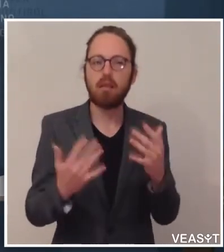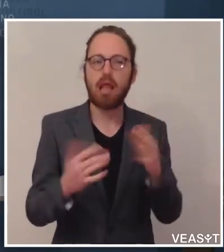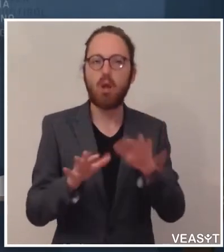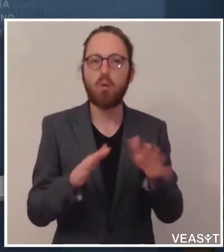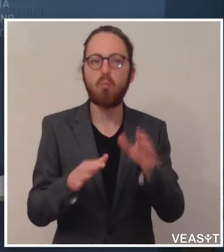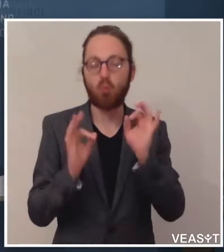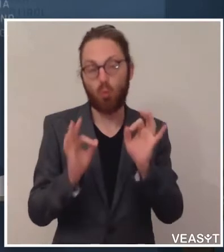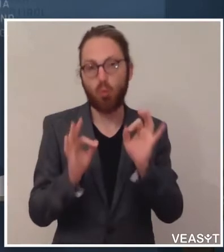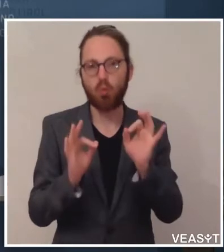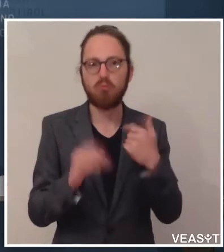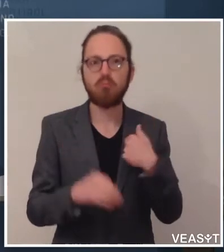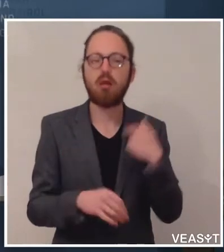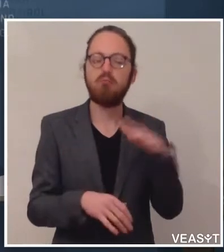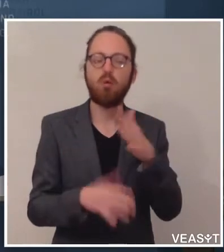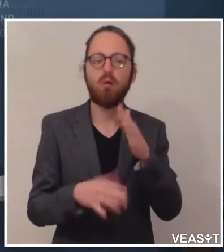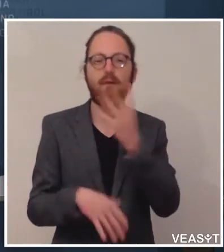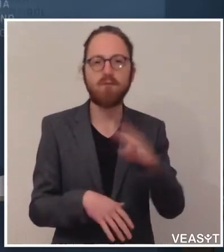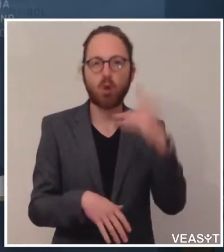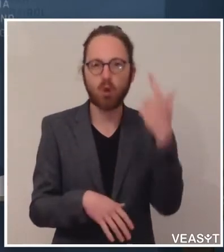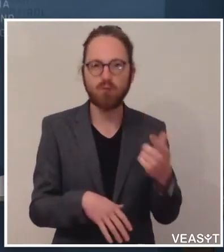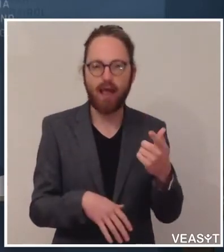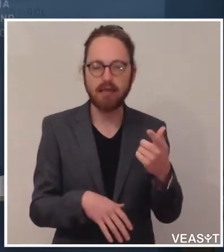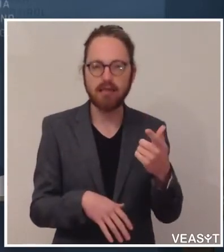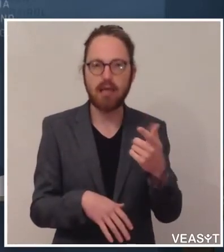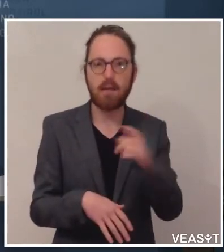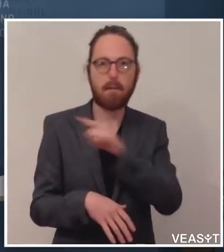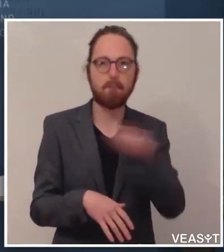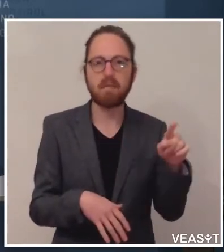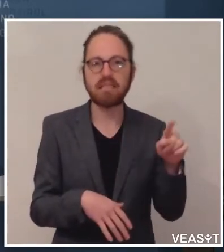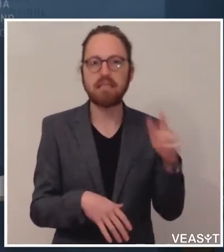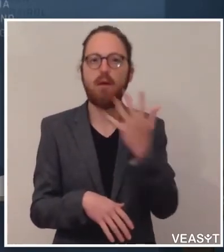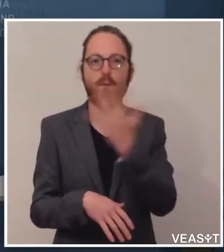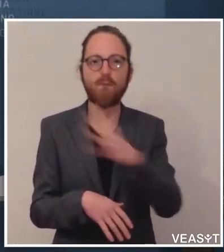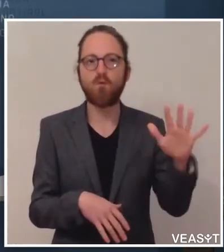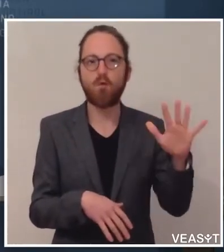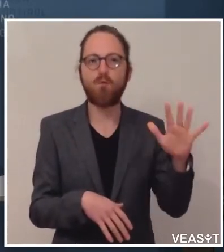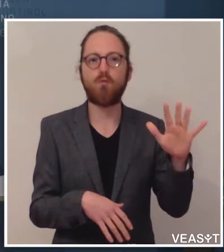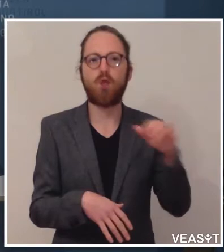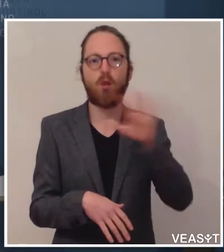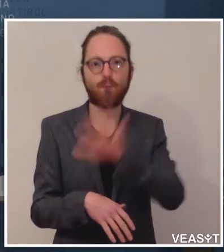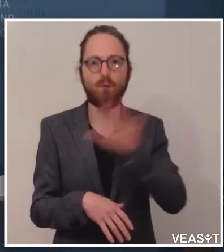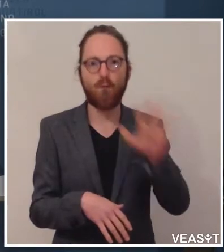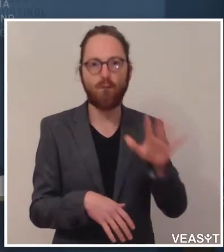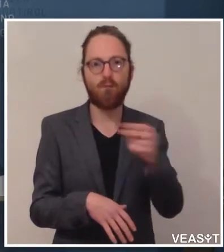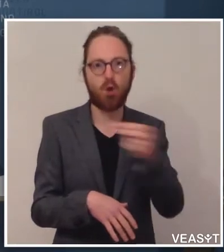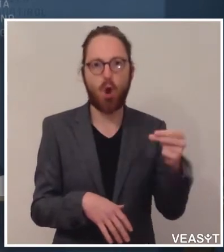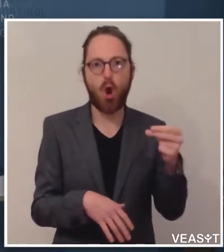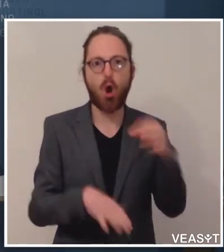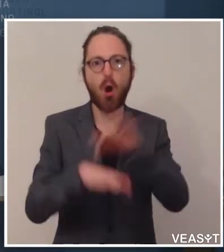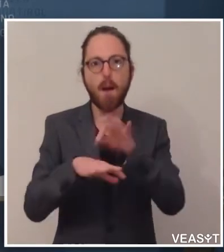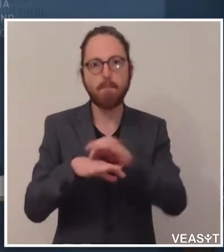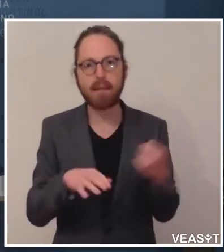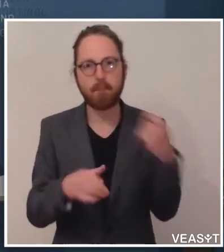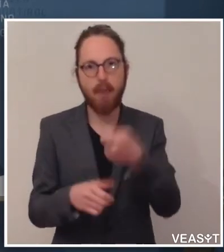Es sind 420 Euro bis 555 Euro Mietbeitrag, wie gesagt, und dann